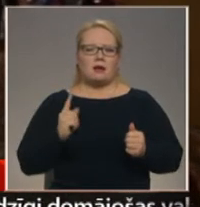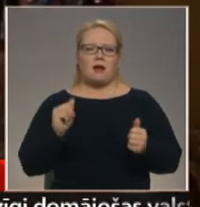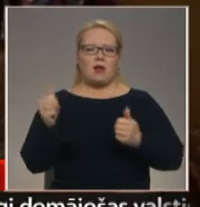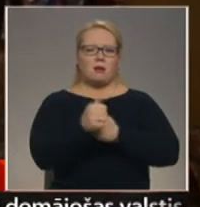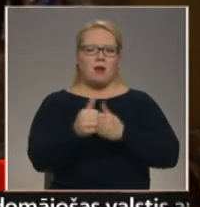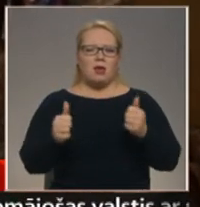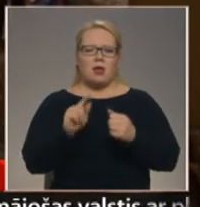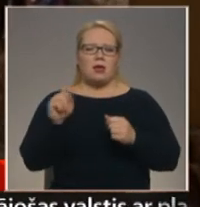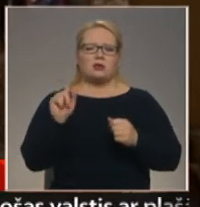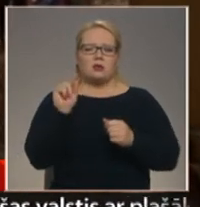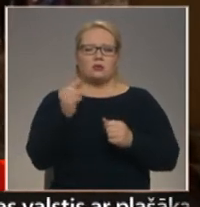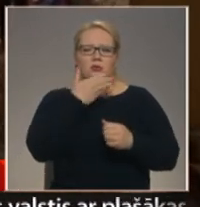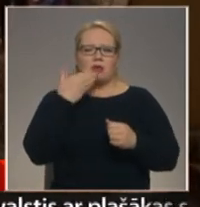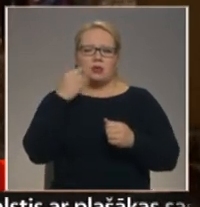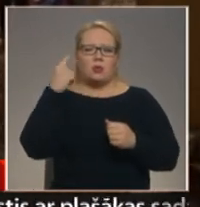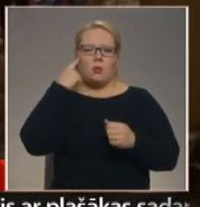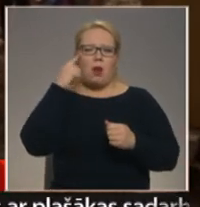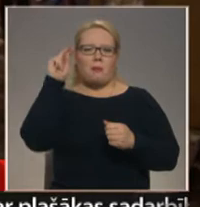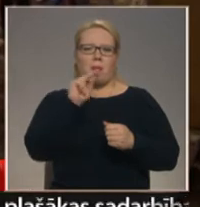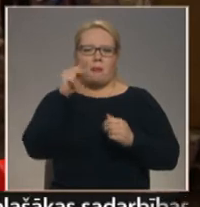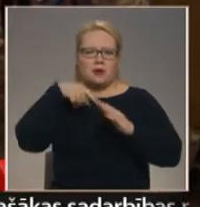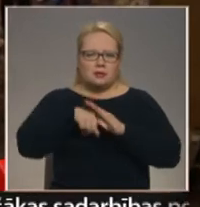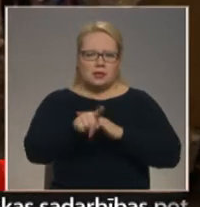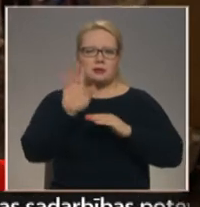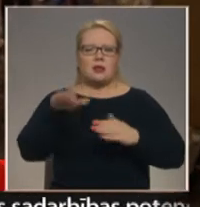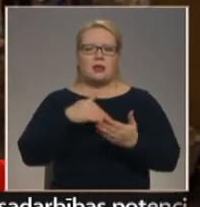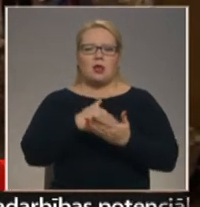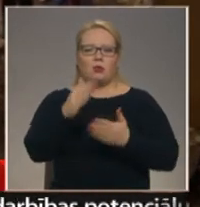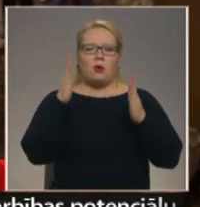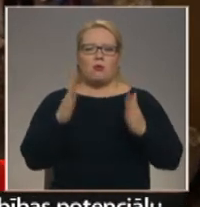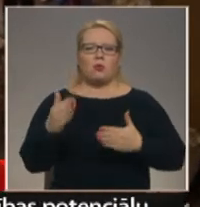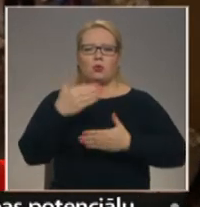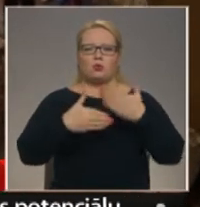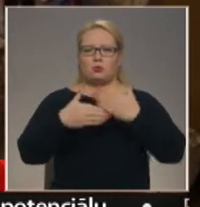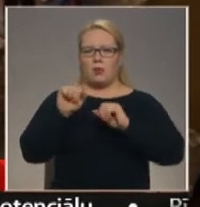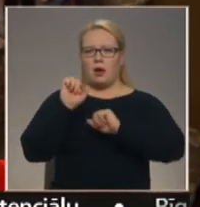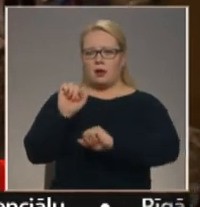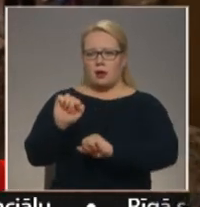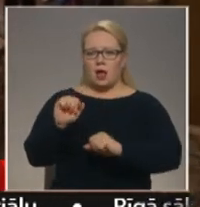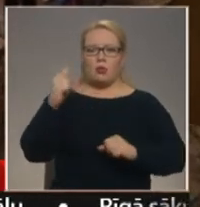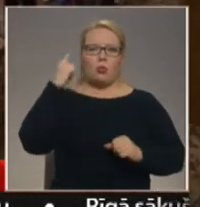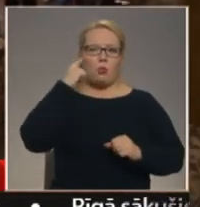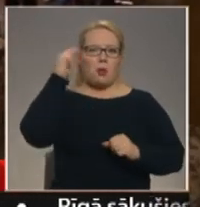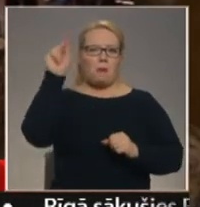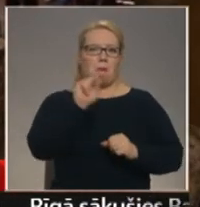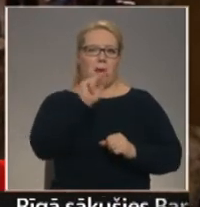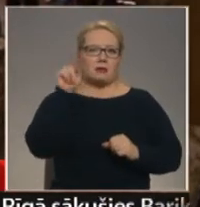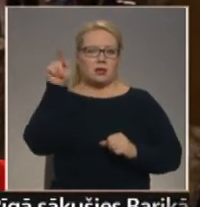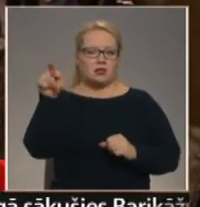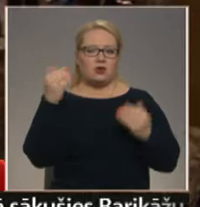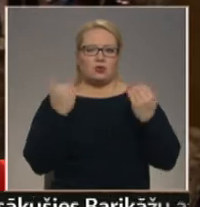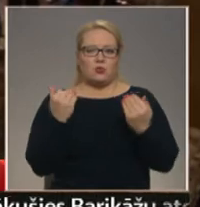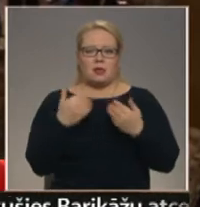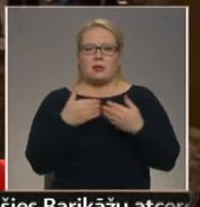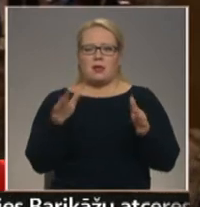nedaudz sasildīties doma baznīcā, lai atkal turpinātu būt uz barikādēm. Nu, lūk un doma baznīcā šodien tika